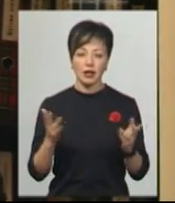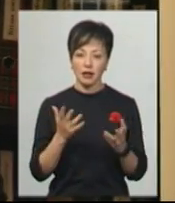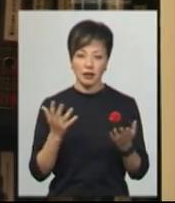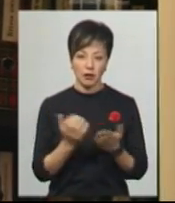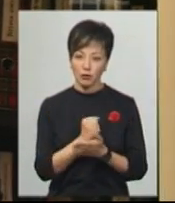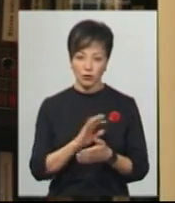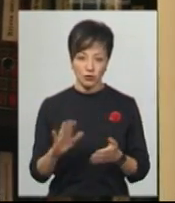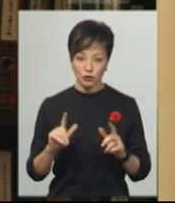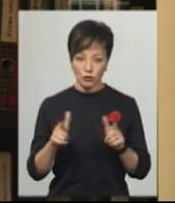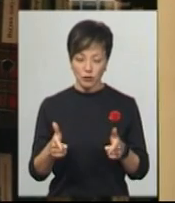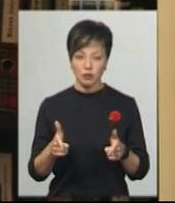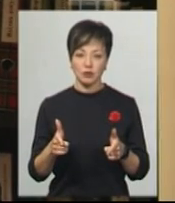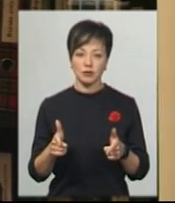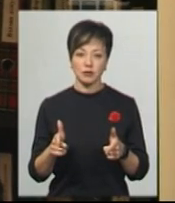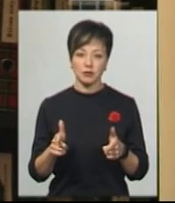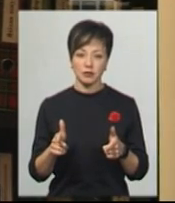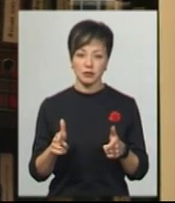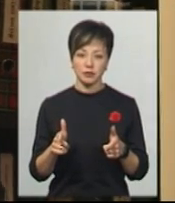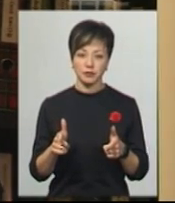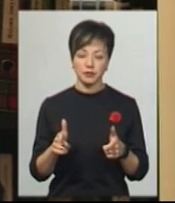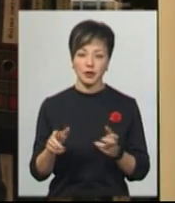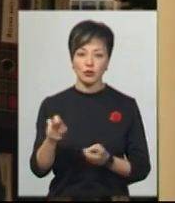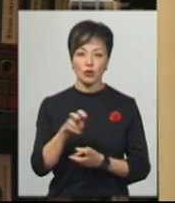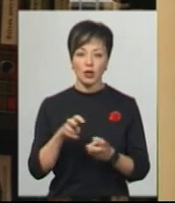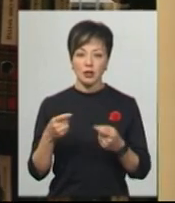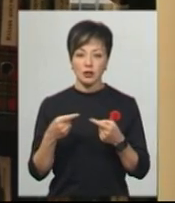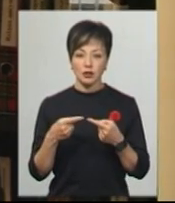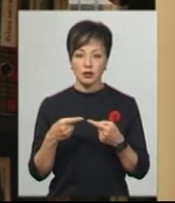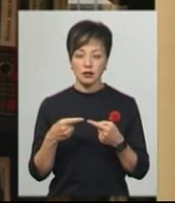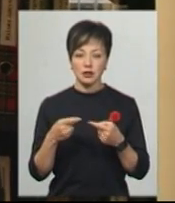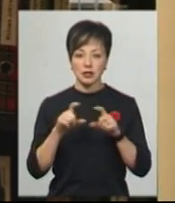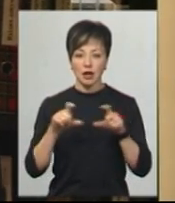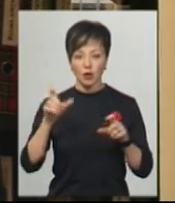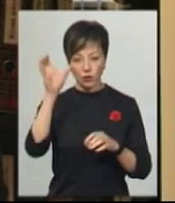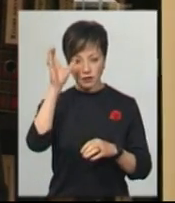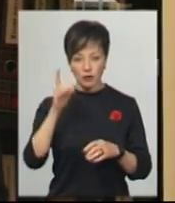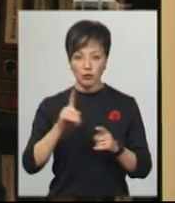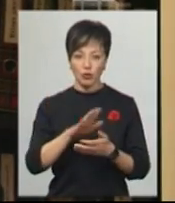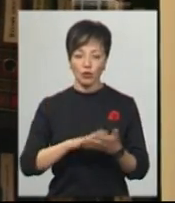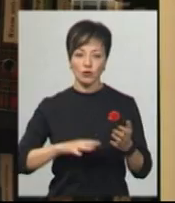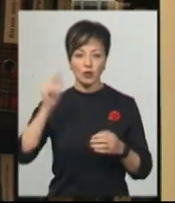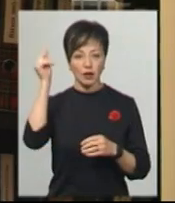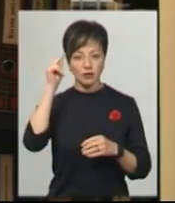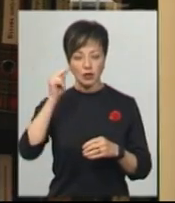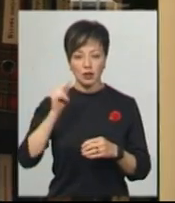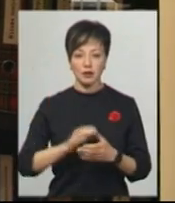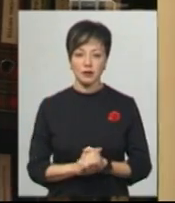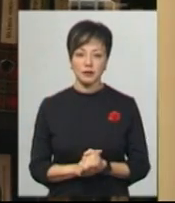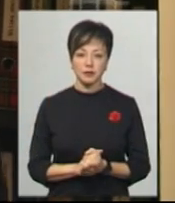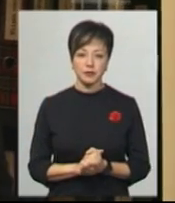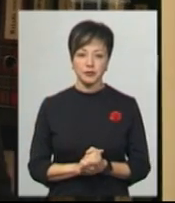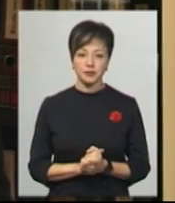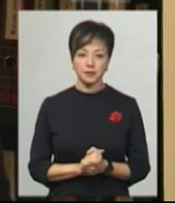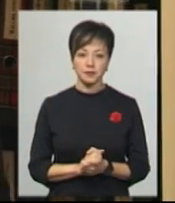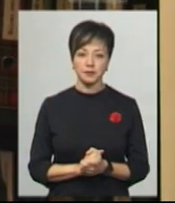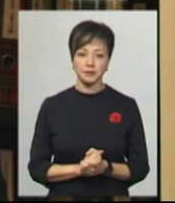пройдуть цей відбір, вже будуть шукати заклад освіти, в якому продовжувати навчання в межах